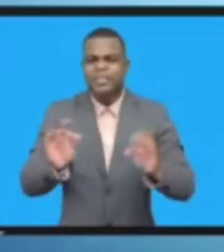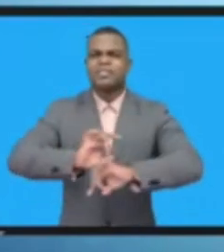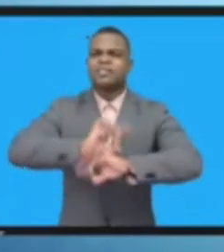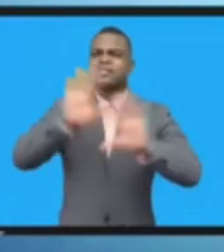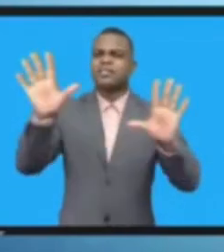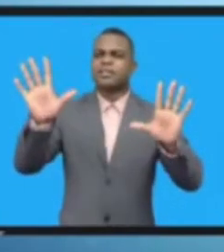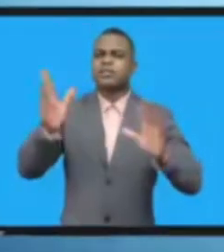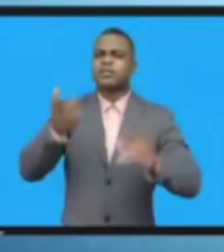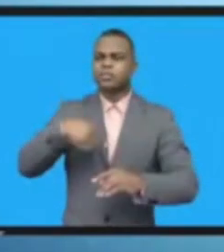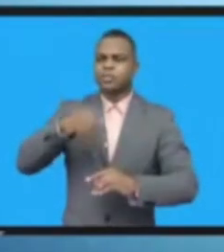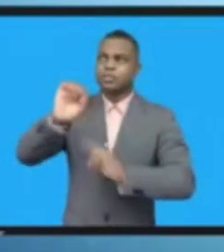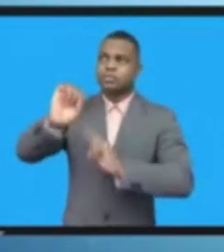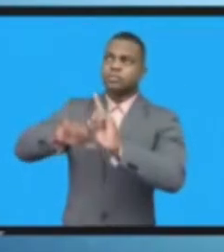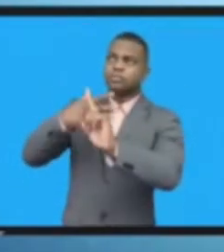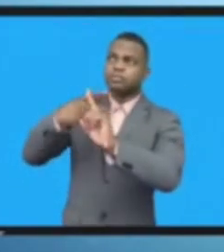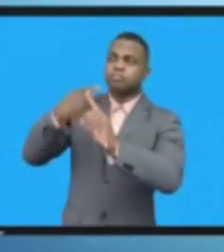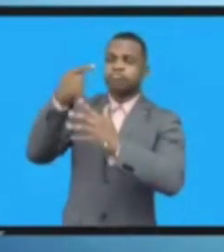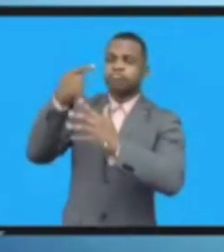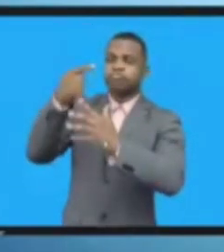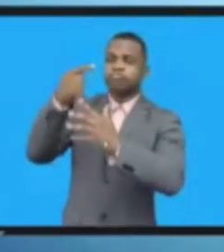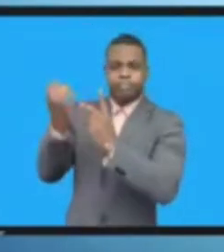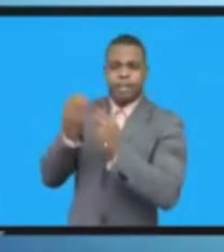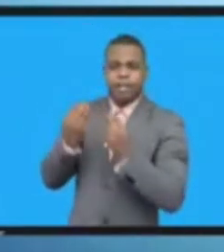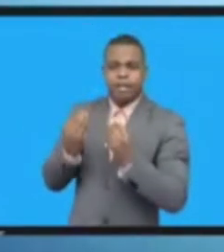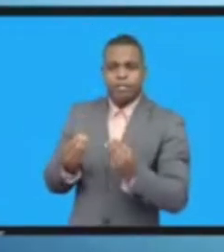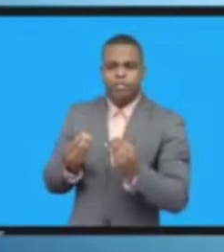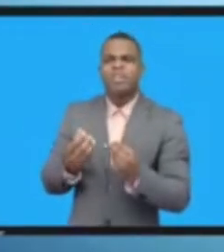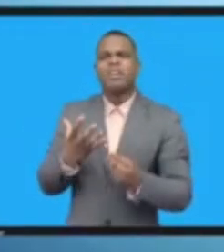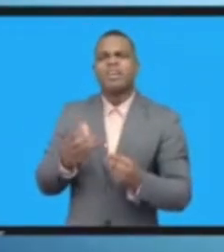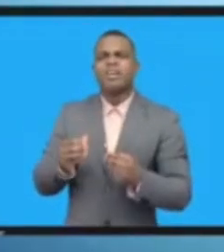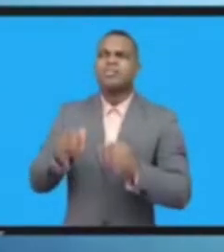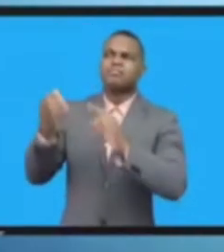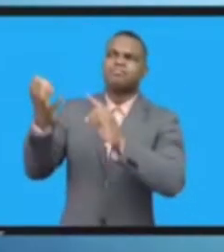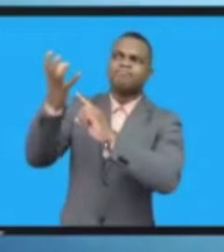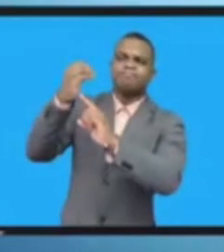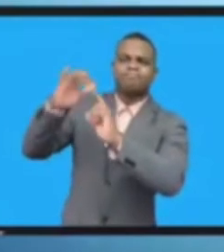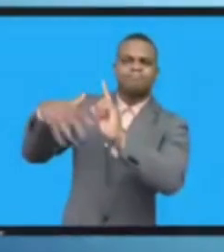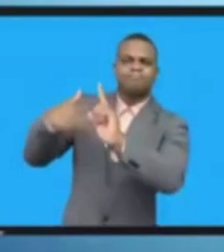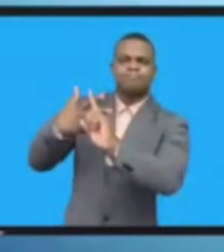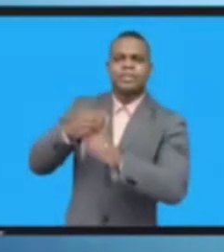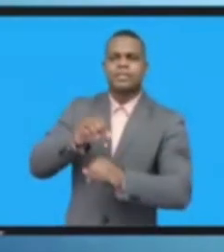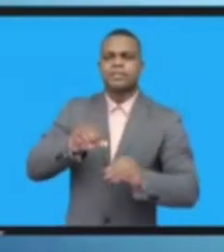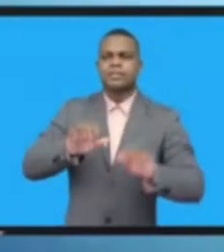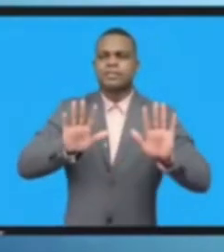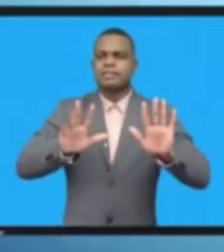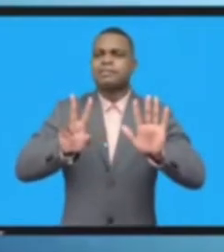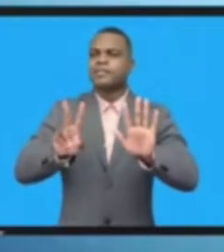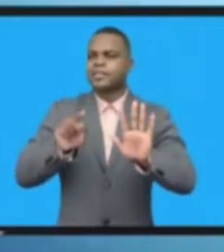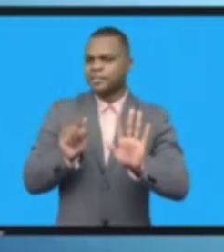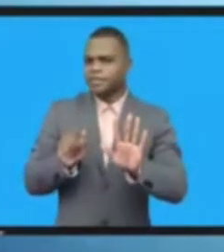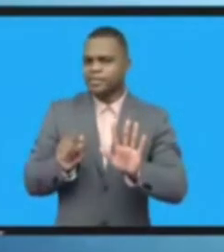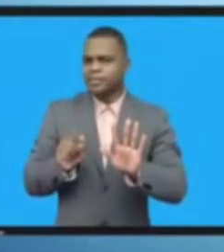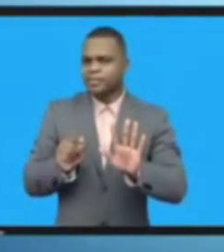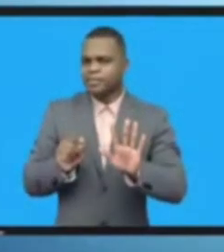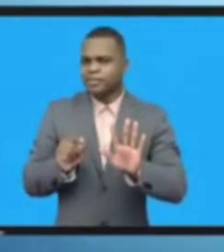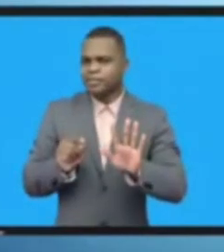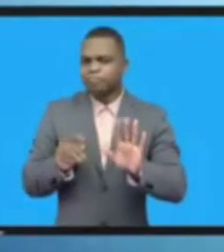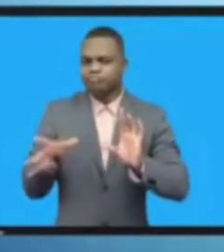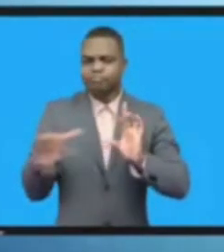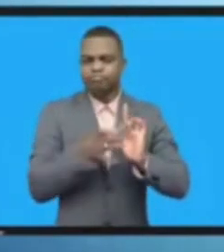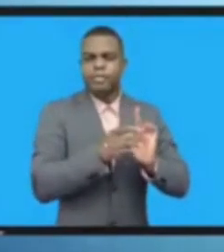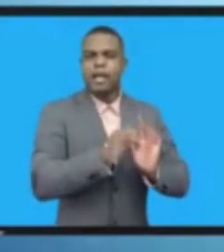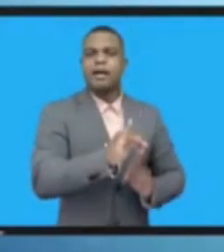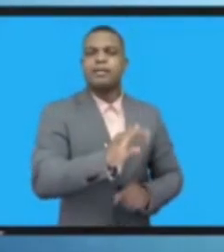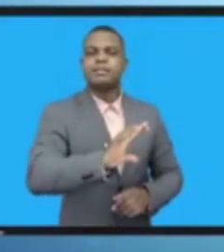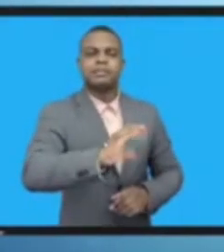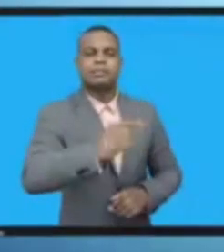على قوة التكنولوجيا والاتصال والمعلومات وبينما نقترب من تحقيق أهداف عام عشرين ثلاثين دعوني أسأل كيف